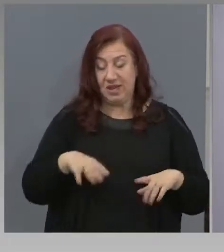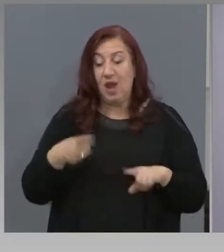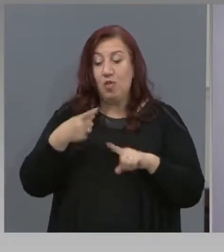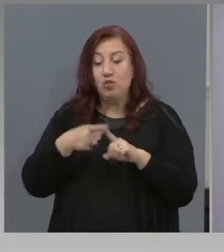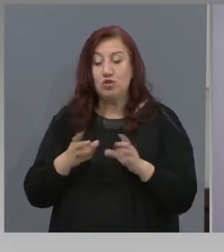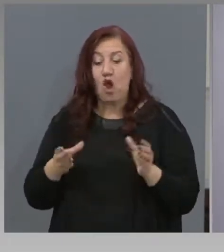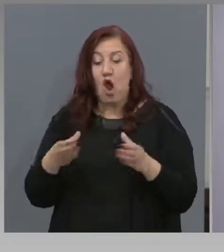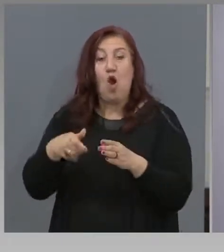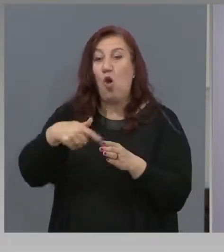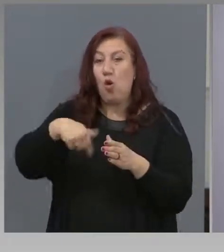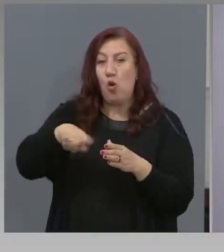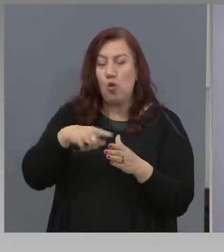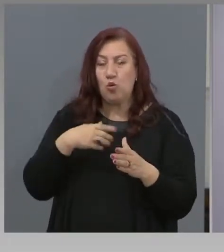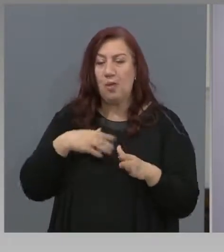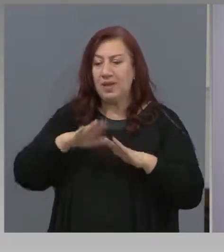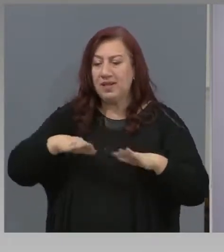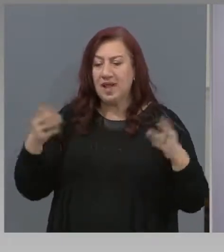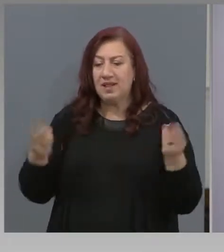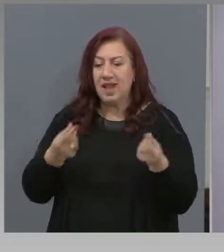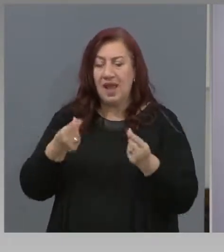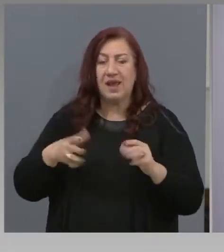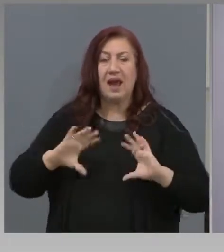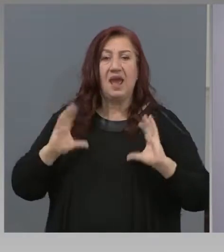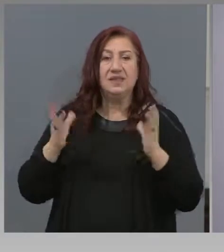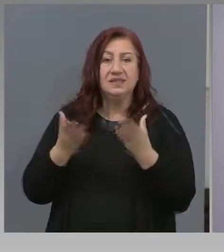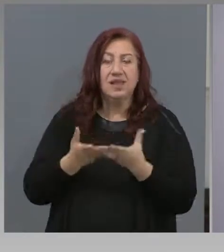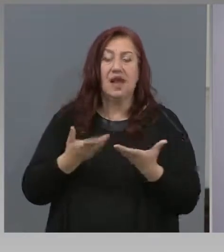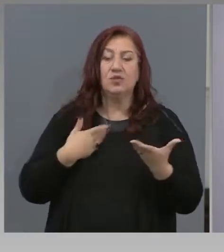Дори тези групи да са до 10 деца.